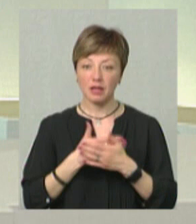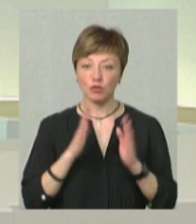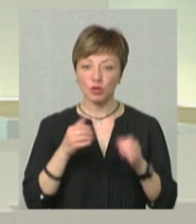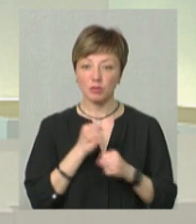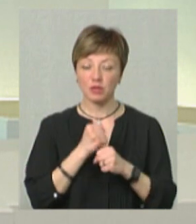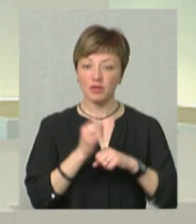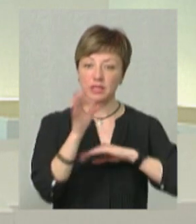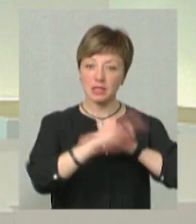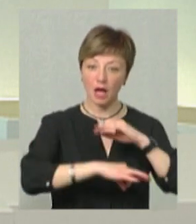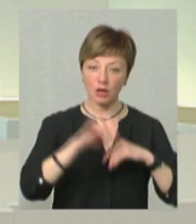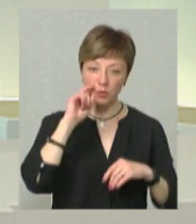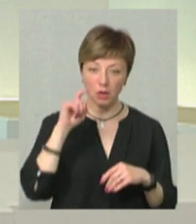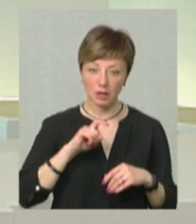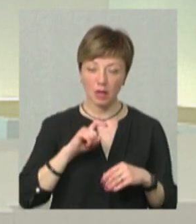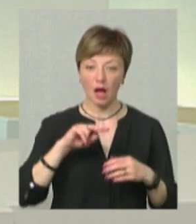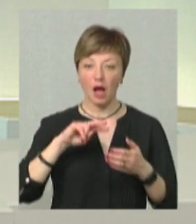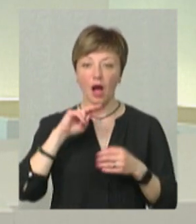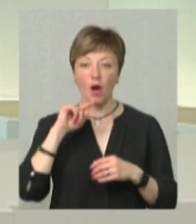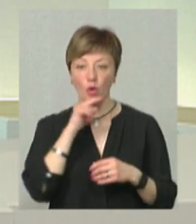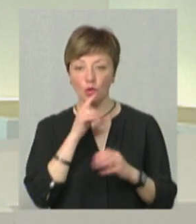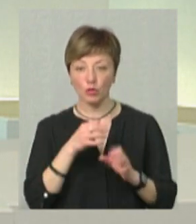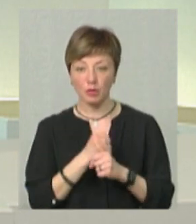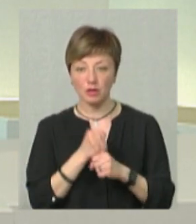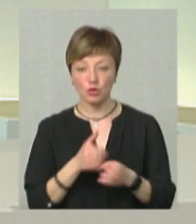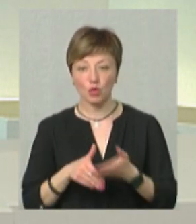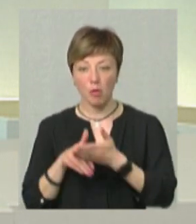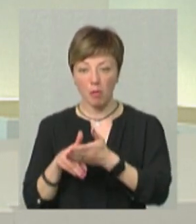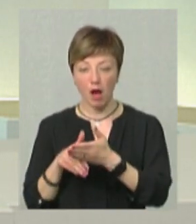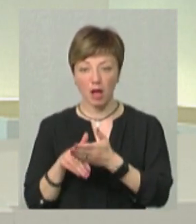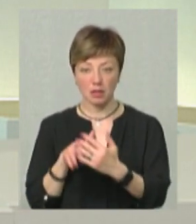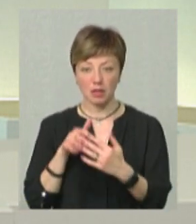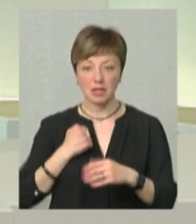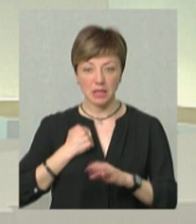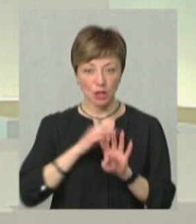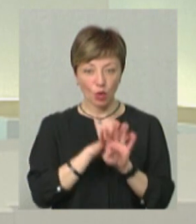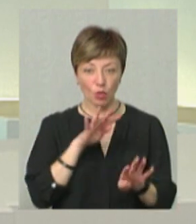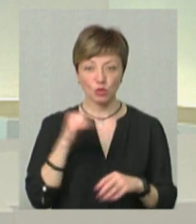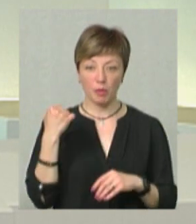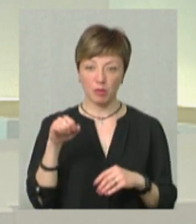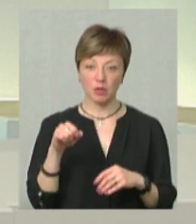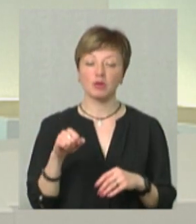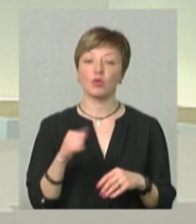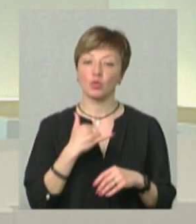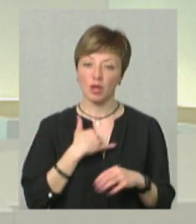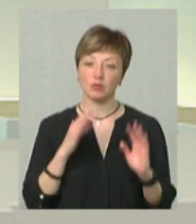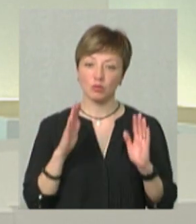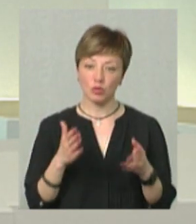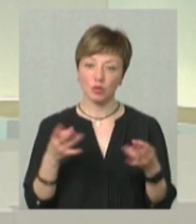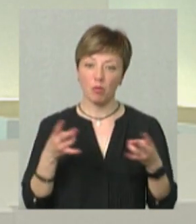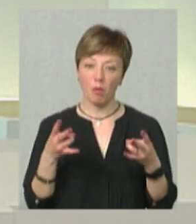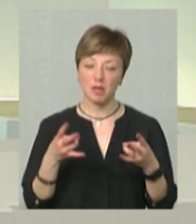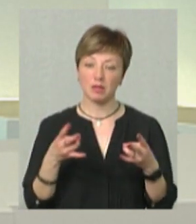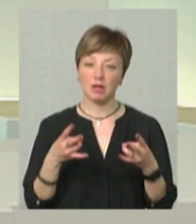працювати захід України, економіка буде працювати, щоб допомагати ЗСУ, щоб перемогти, то в нас буде попит